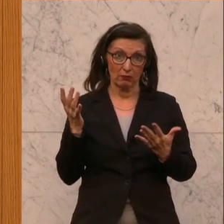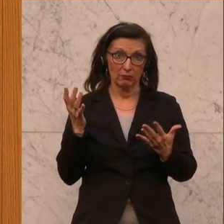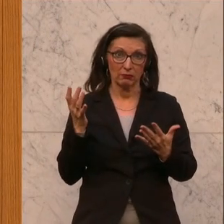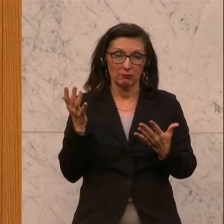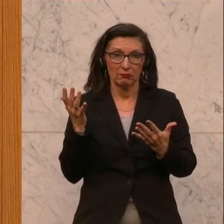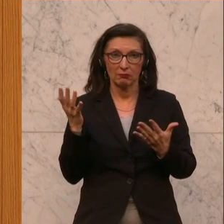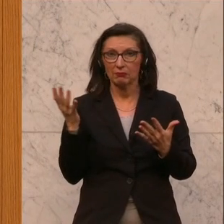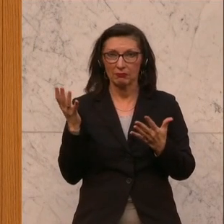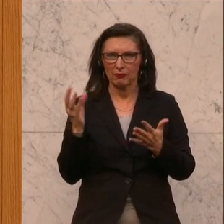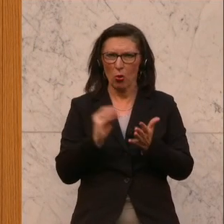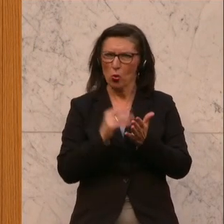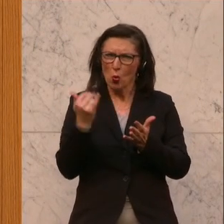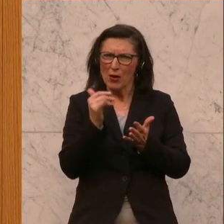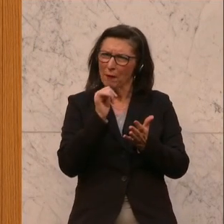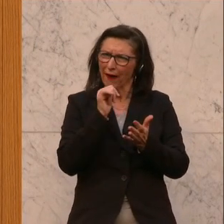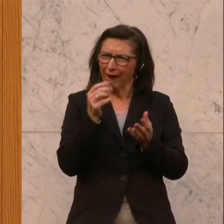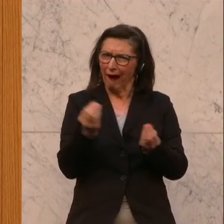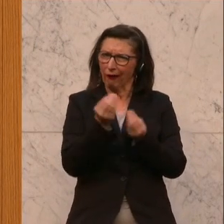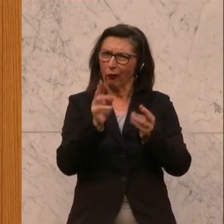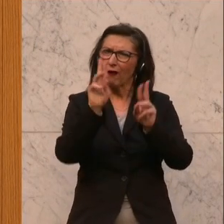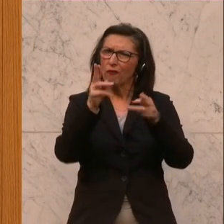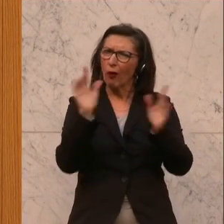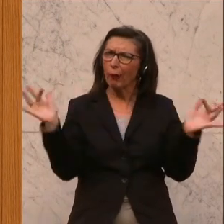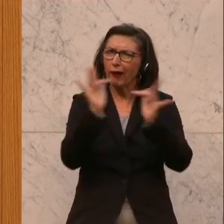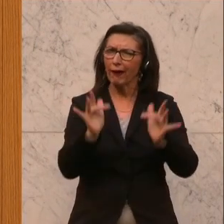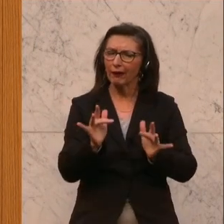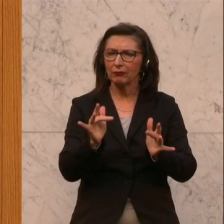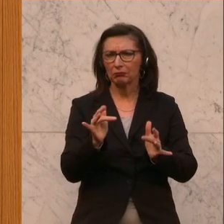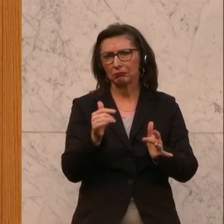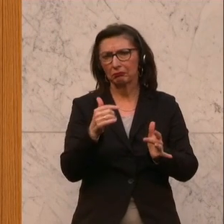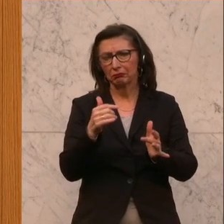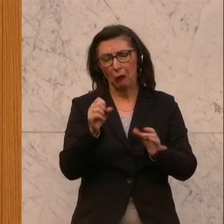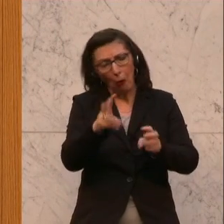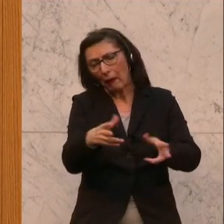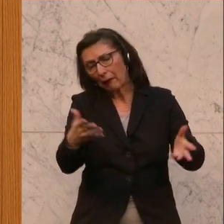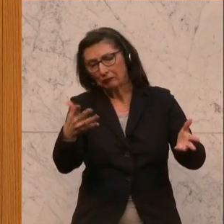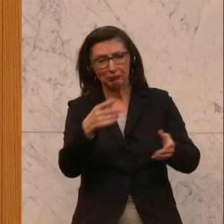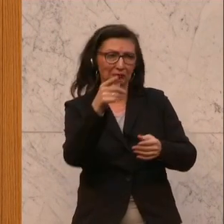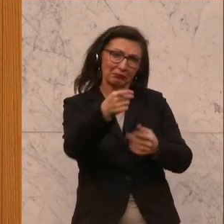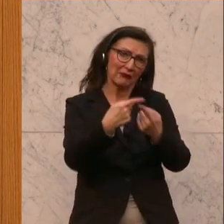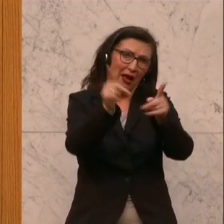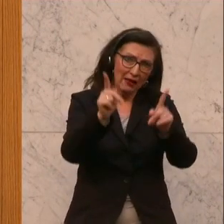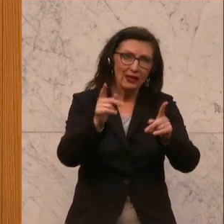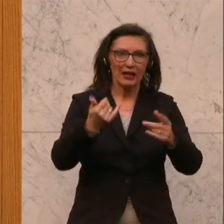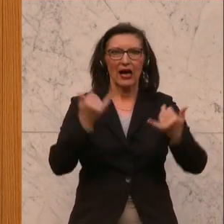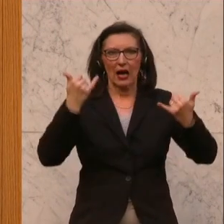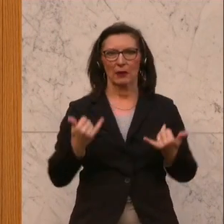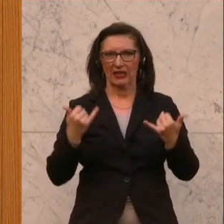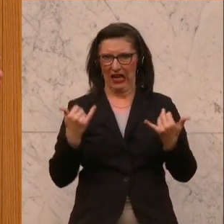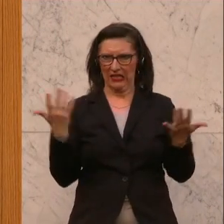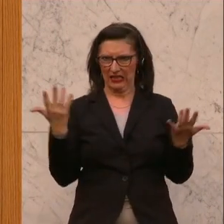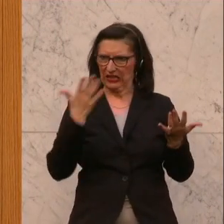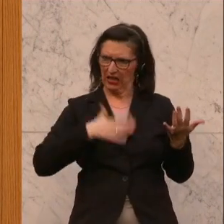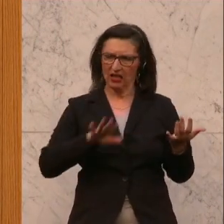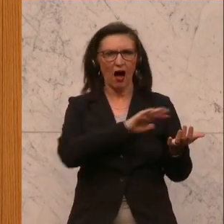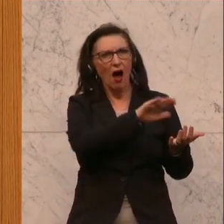es irgendwie noch immer keinen Grund, dort nicht zuzustimmen. Ich nehme zur Kenntnis, dass das bei euch anders ist. Ich möchte mich aber an dieser Stelle bei allen bedanken, die